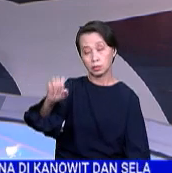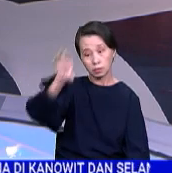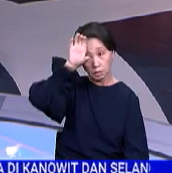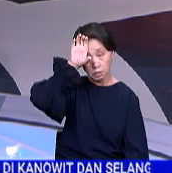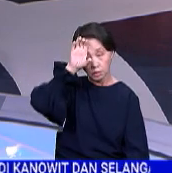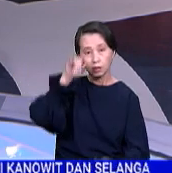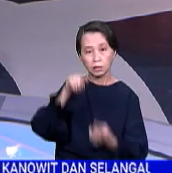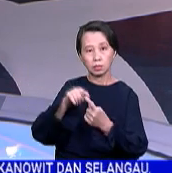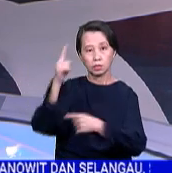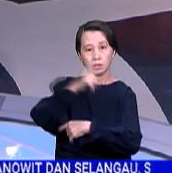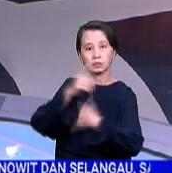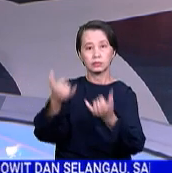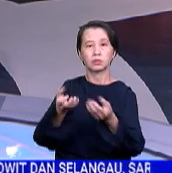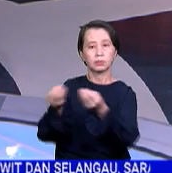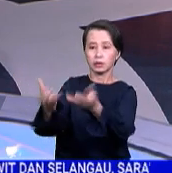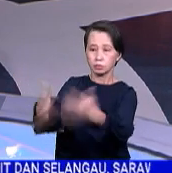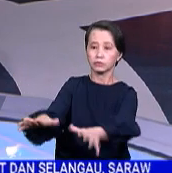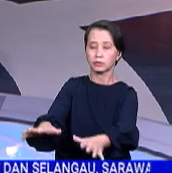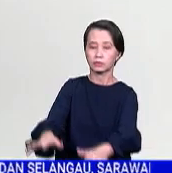kepada PSM hari ini.